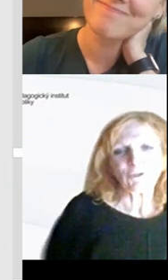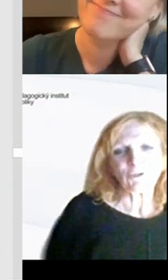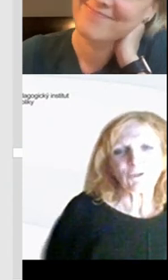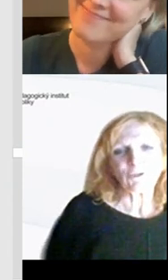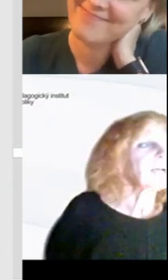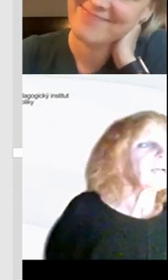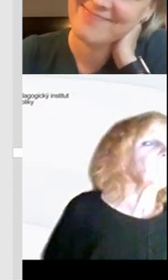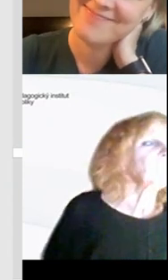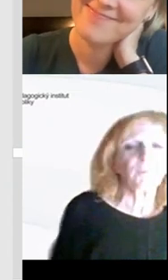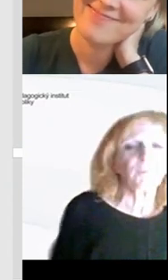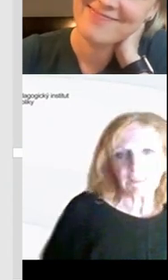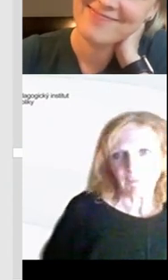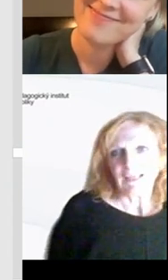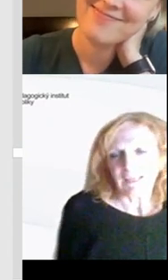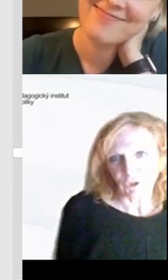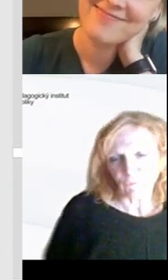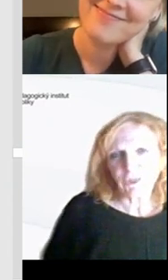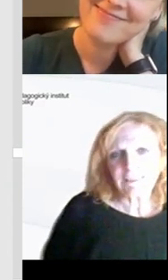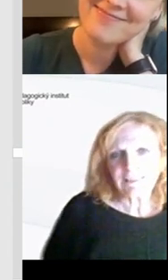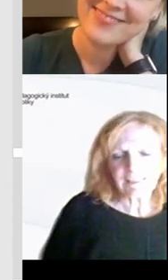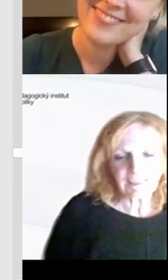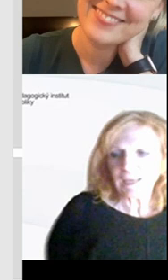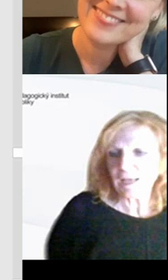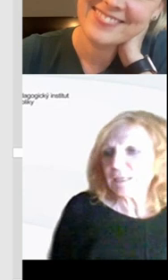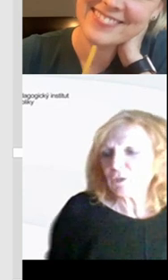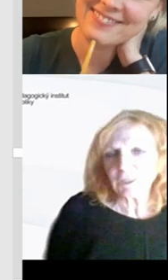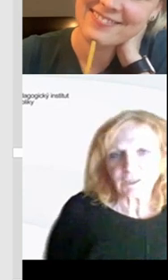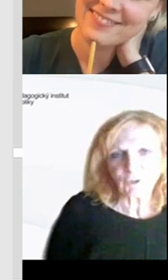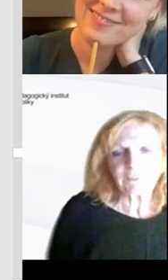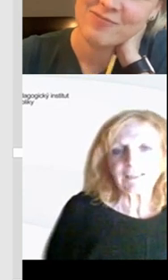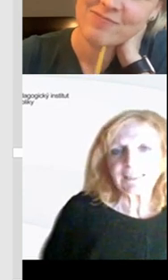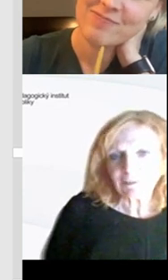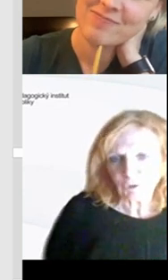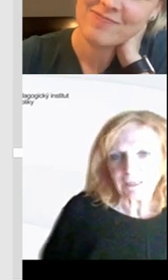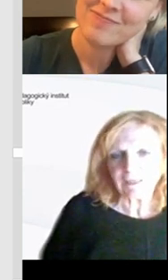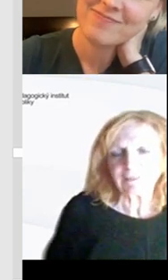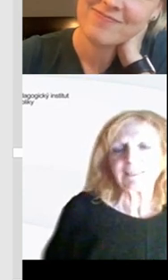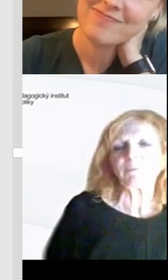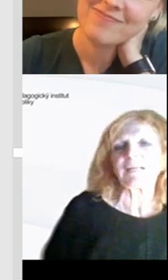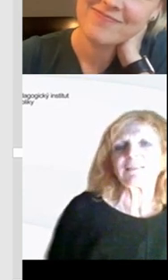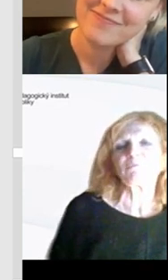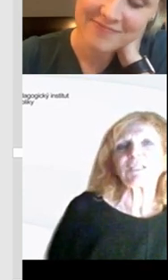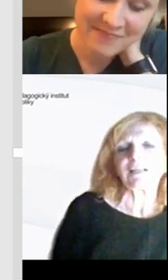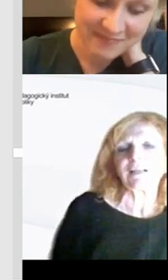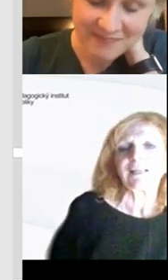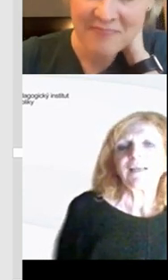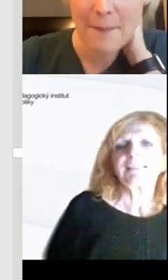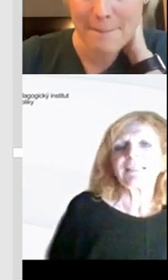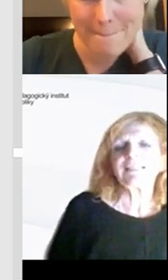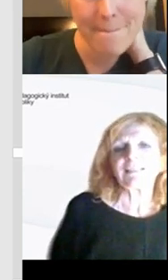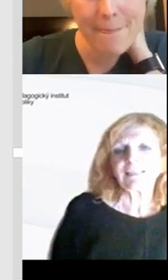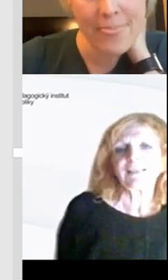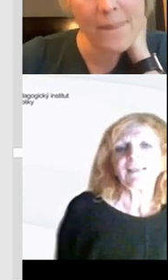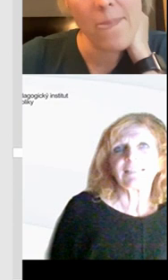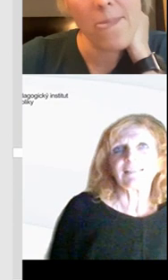konci našeho webináře a teď poprosím naše účastníky, aby našli na stole ten lísteček, kde si psali ten příklad, příklad,